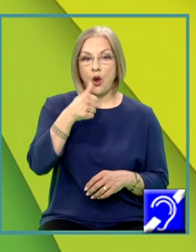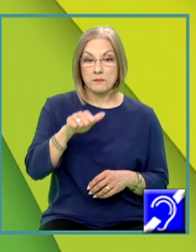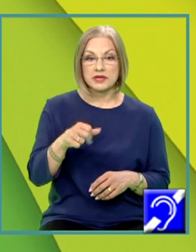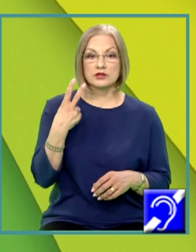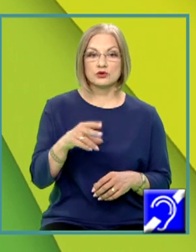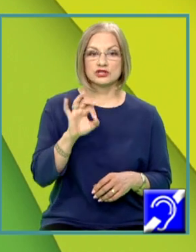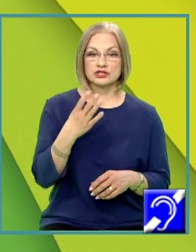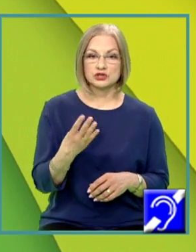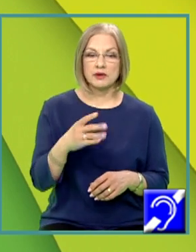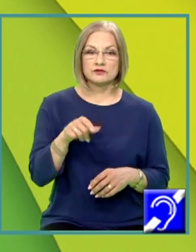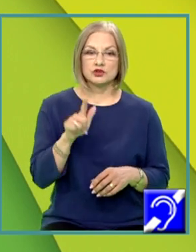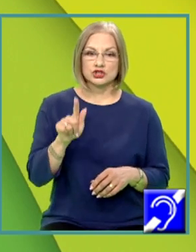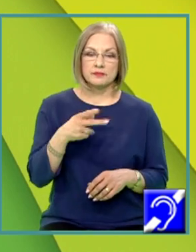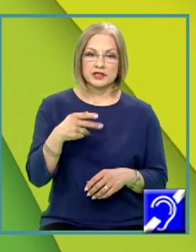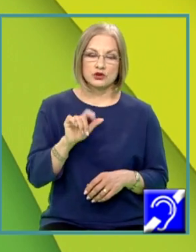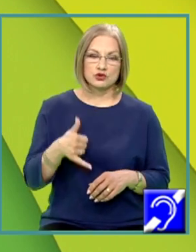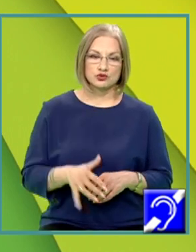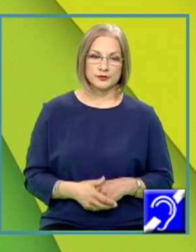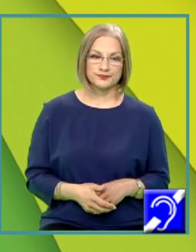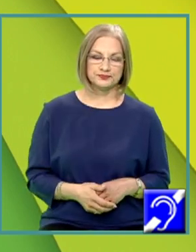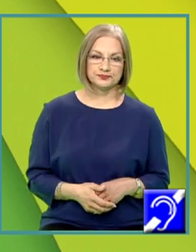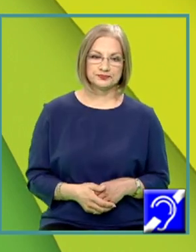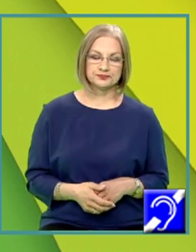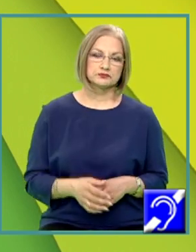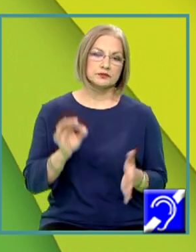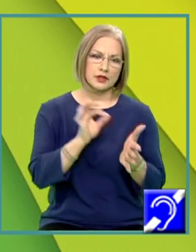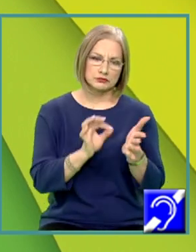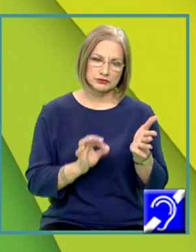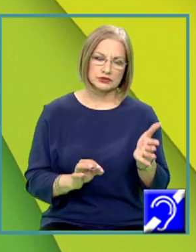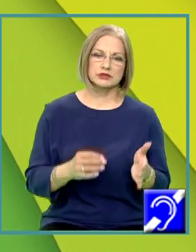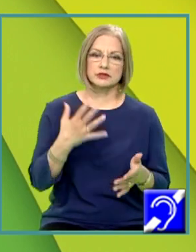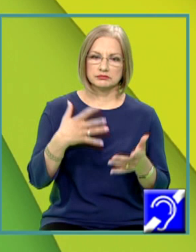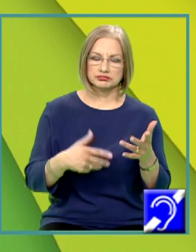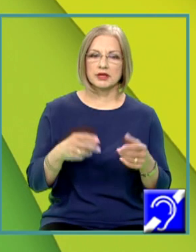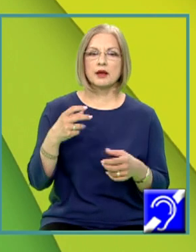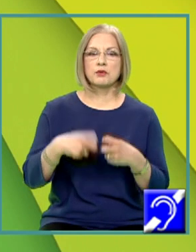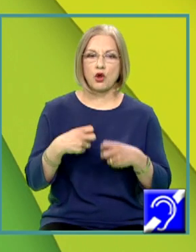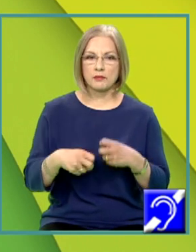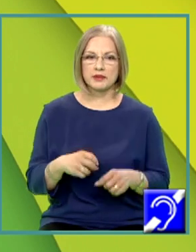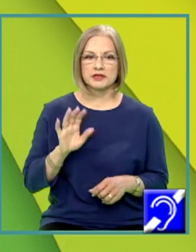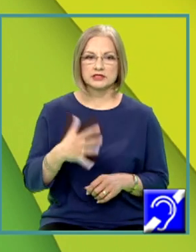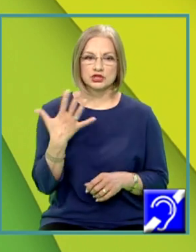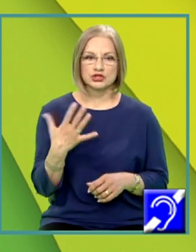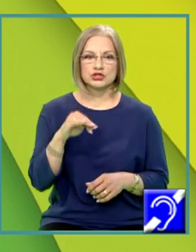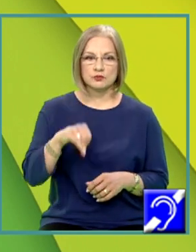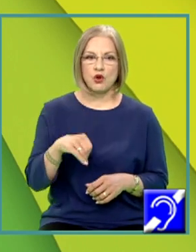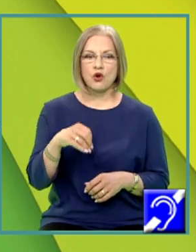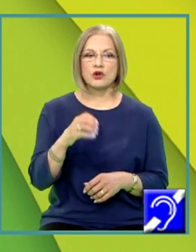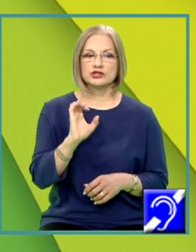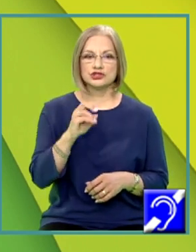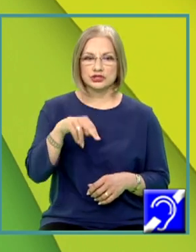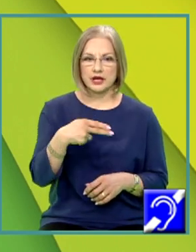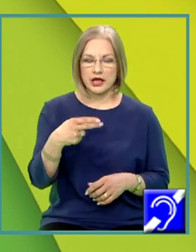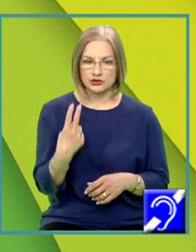,7 kilojuli. Notăm datele problemei. Avem 5 mol de acetilenă iar entalpia